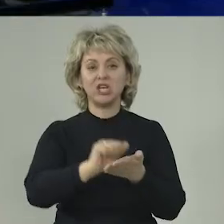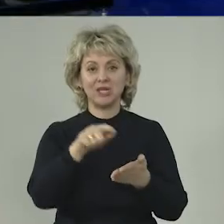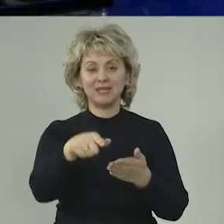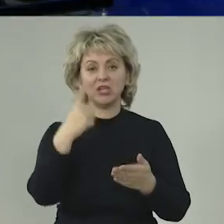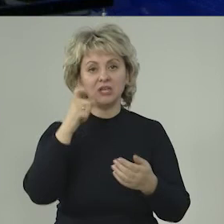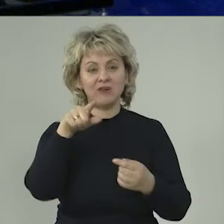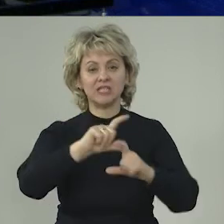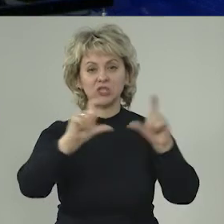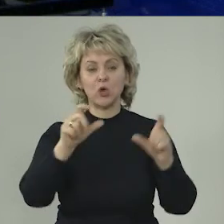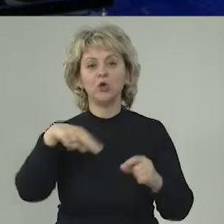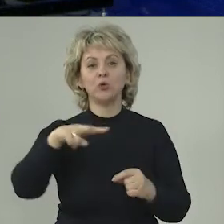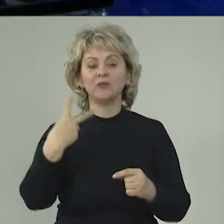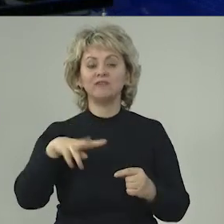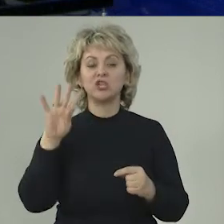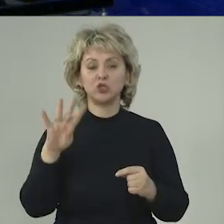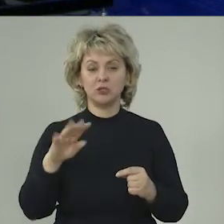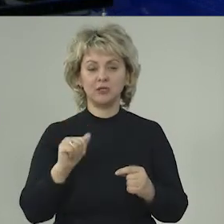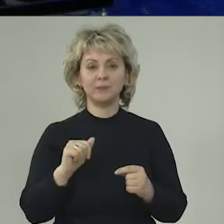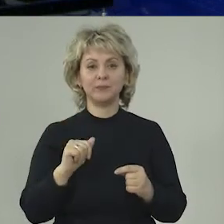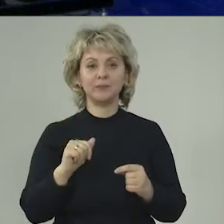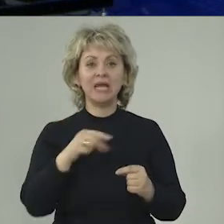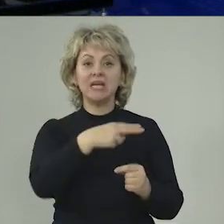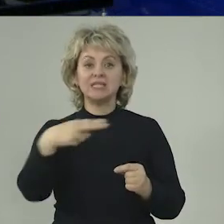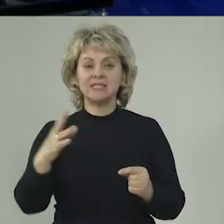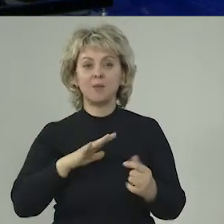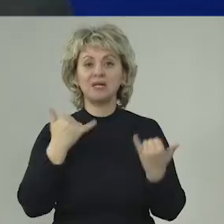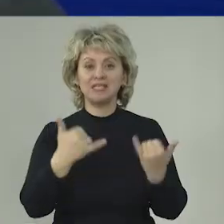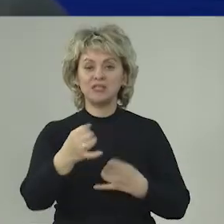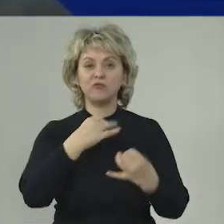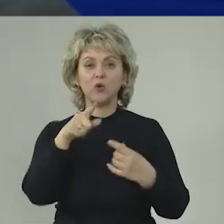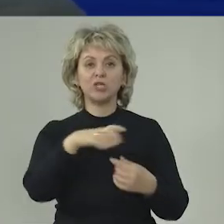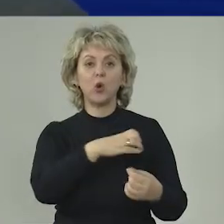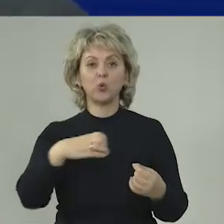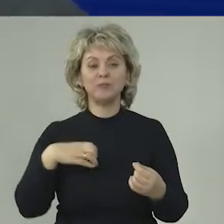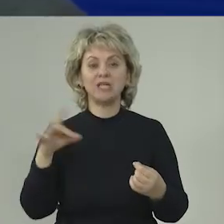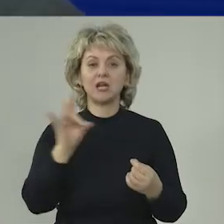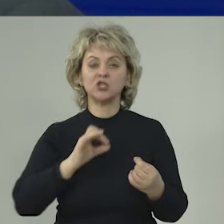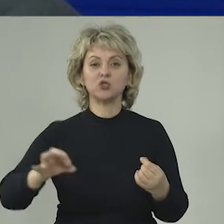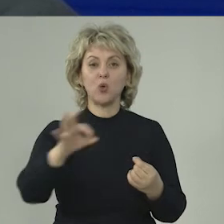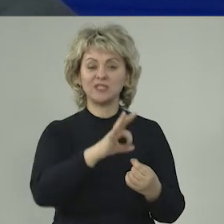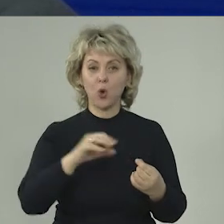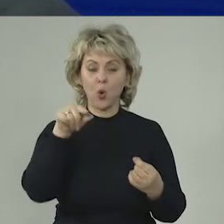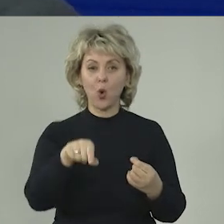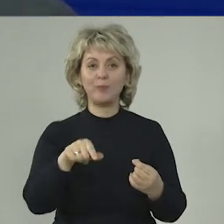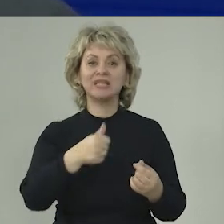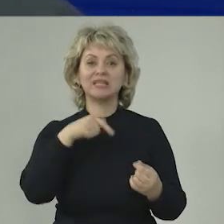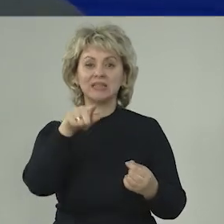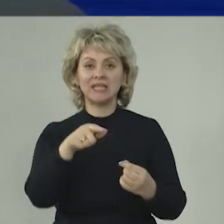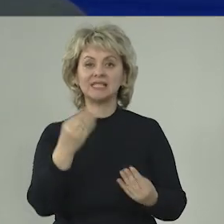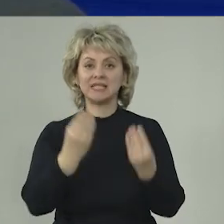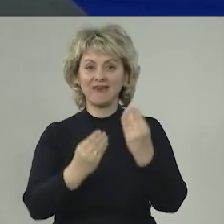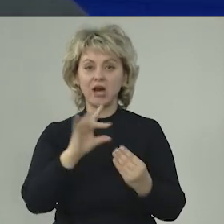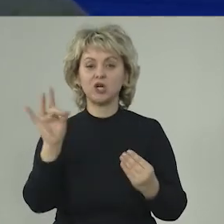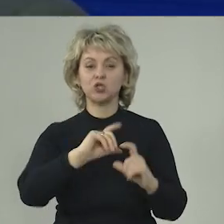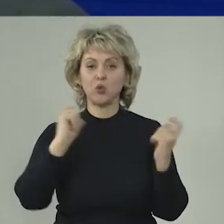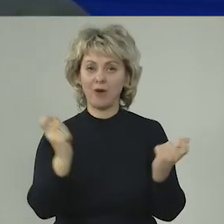редактор информационного агентства «Дон 24». Тема сегодняшнего разговора с губернатором Ростовской области. Тестовые